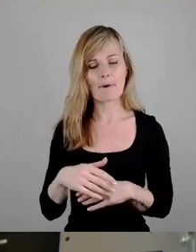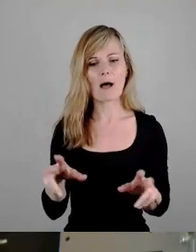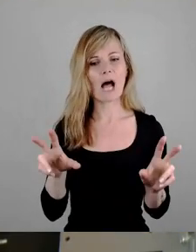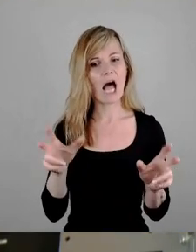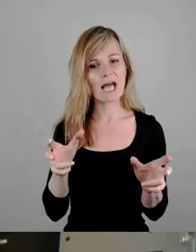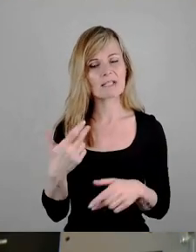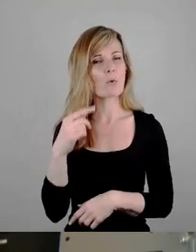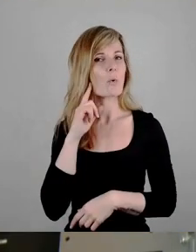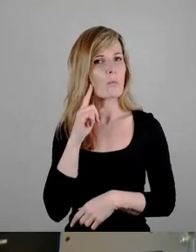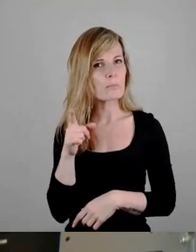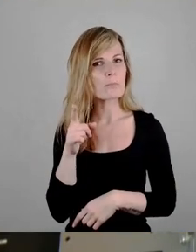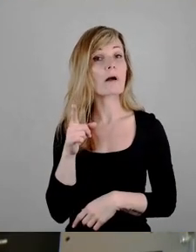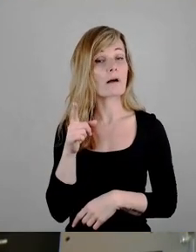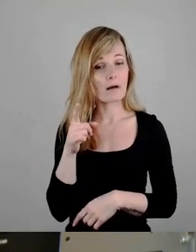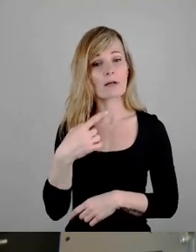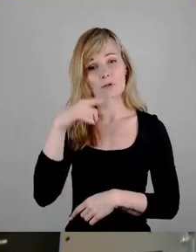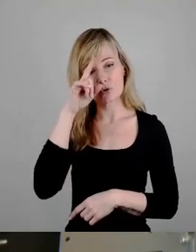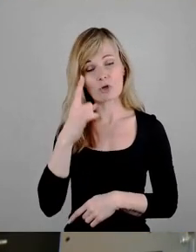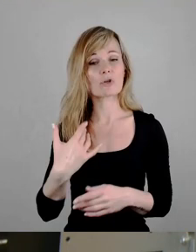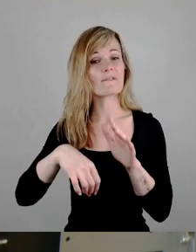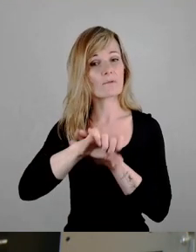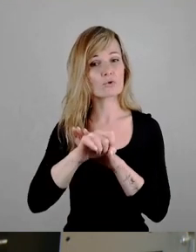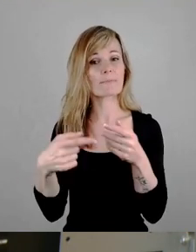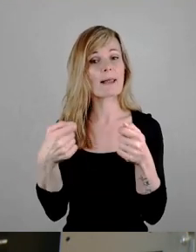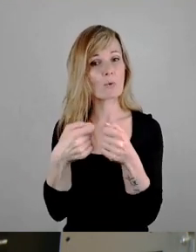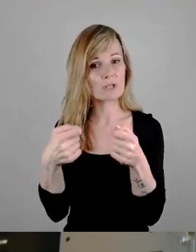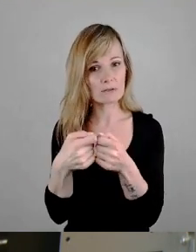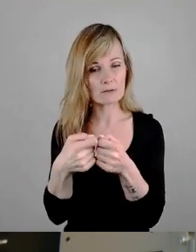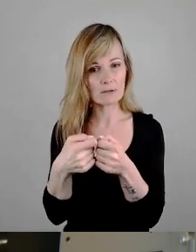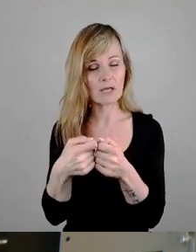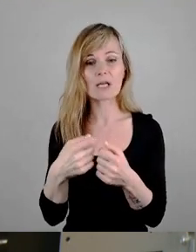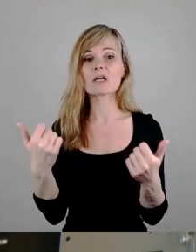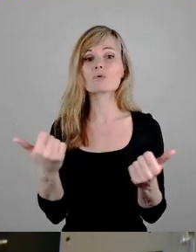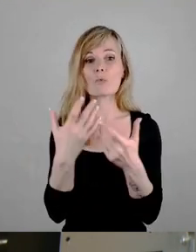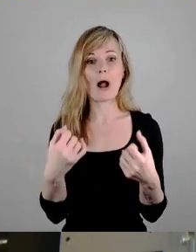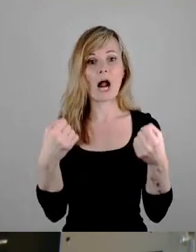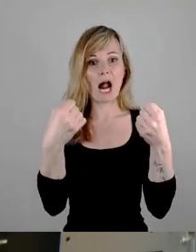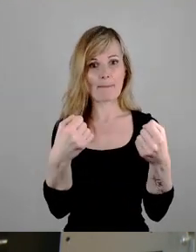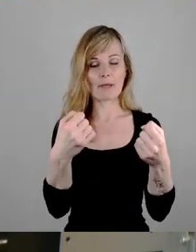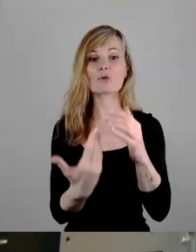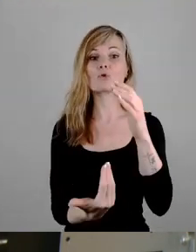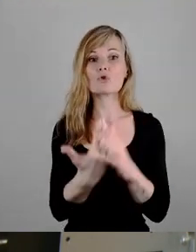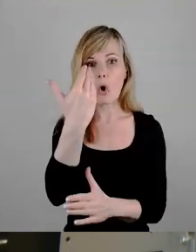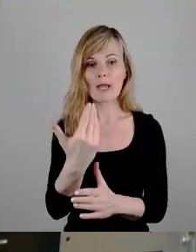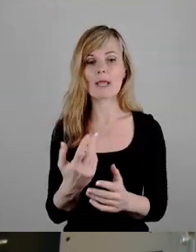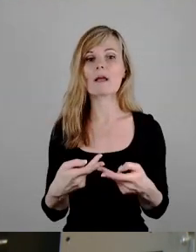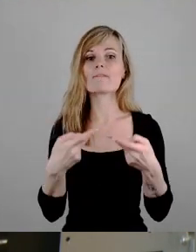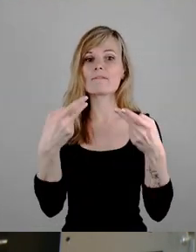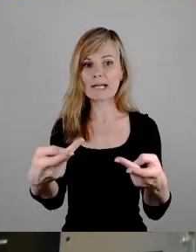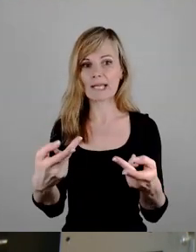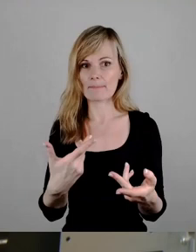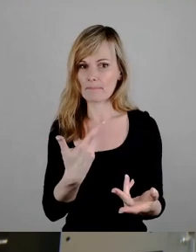der Deutsche Fußballbund den Supercup neu vergeben will in eine